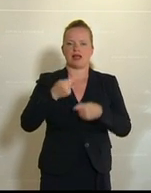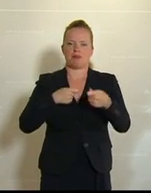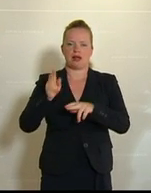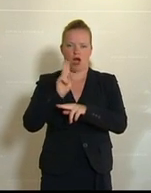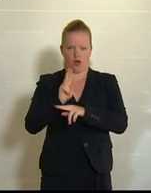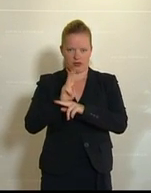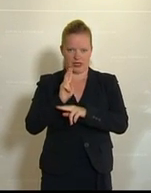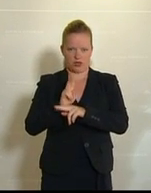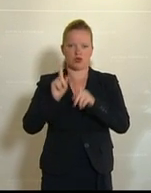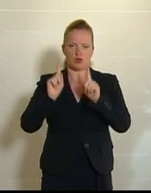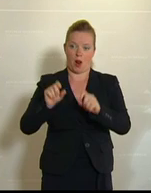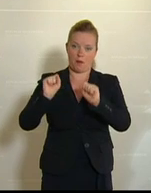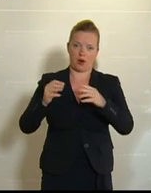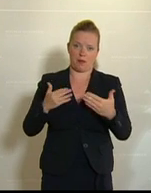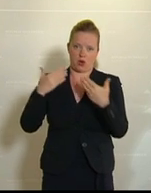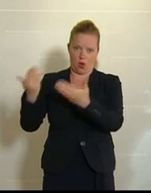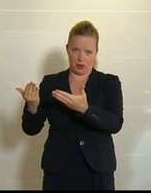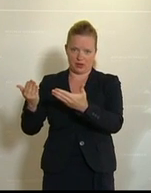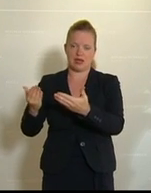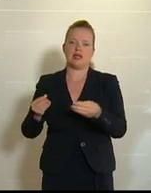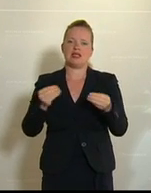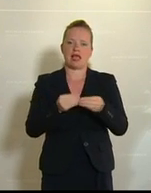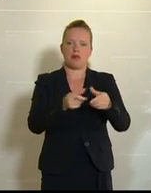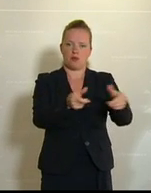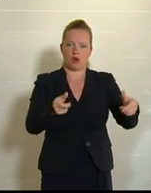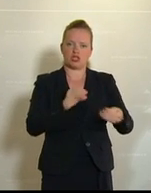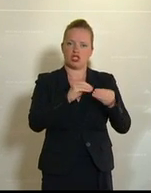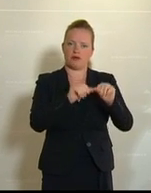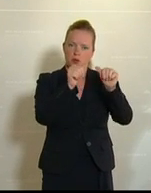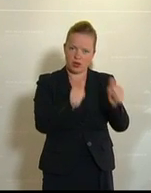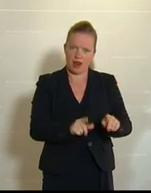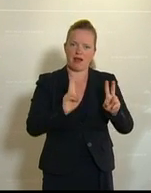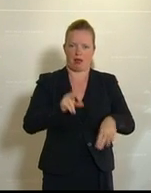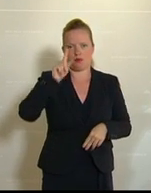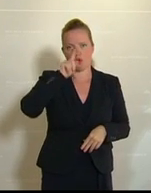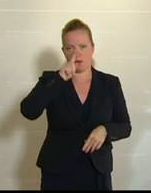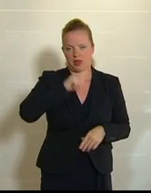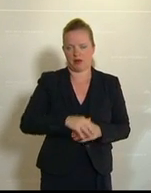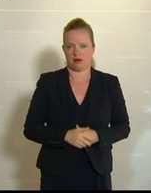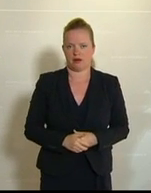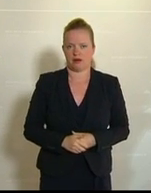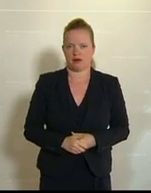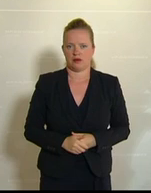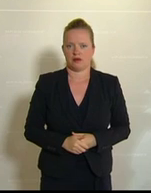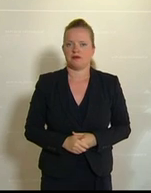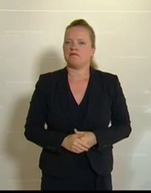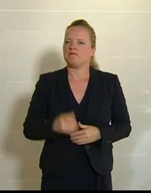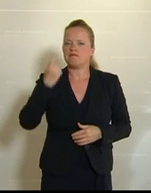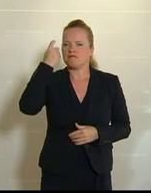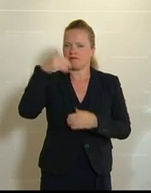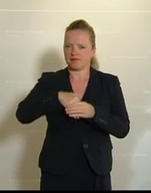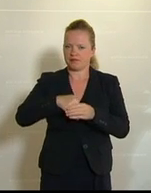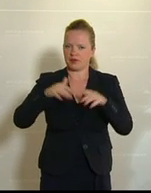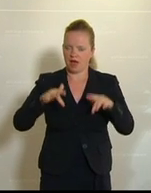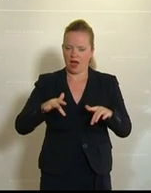Möglichkeit erhaltener, Sandbox-Geschäftsmodelle zu erproben. Es geht dabei vor allem darum, zu untersuchen, wie ein